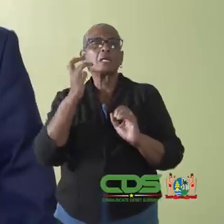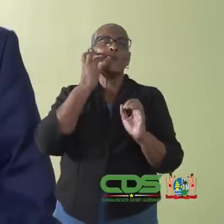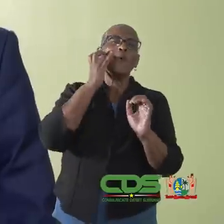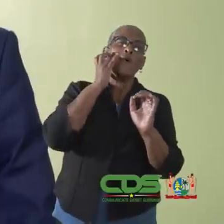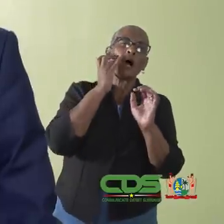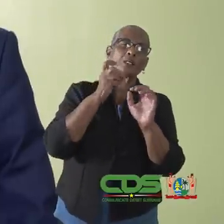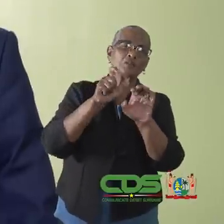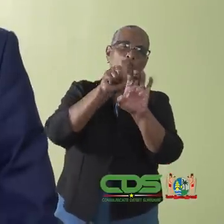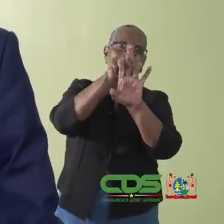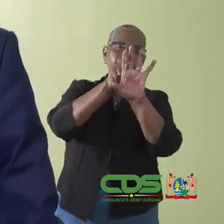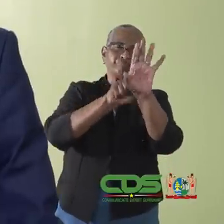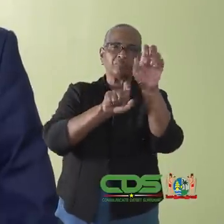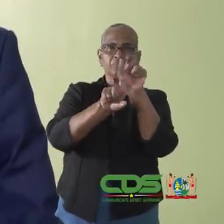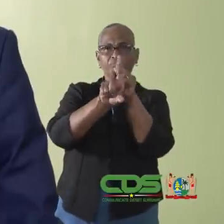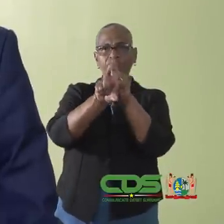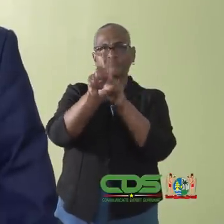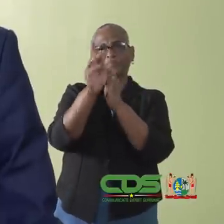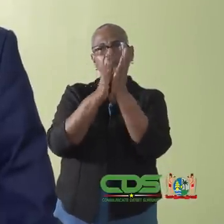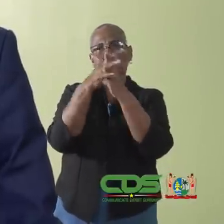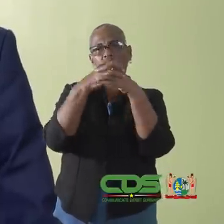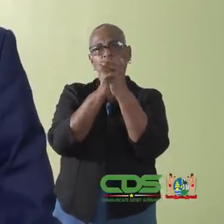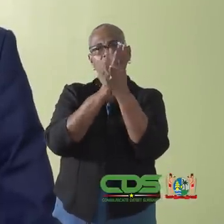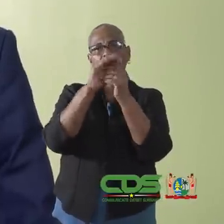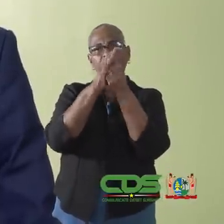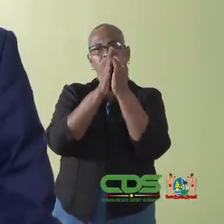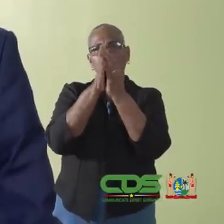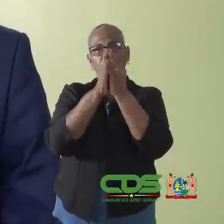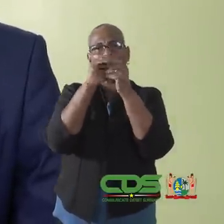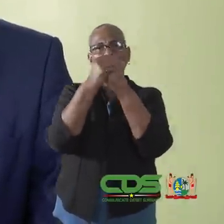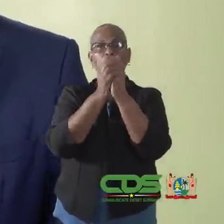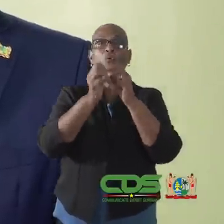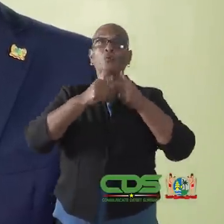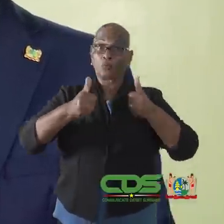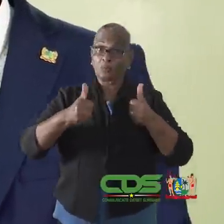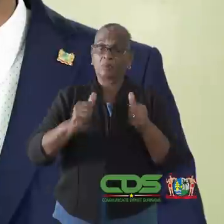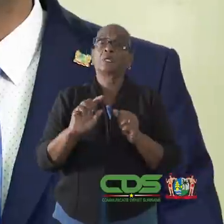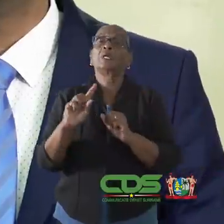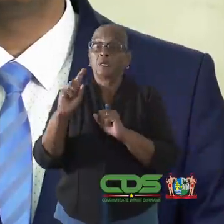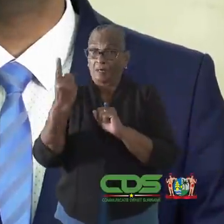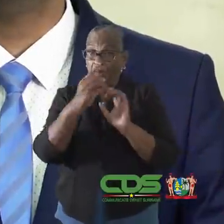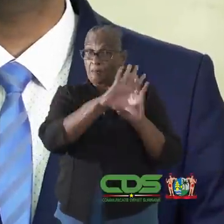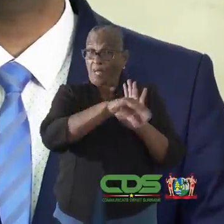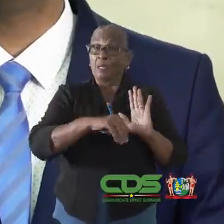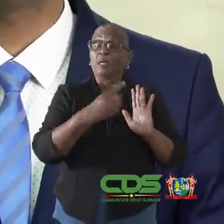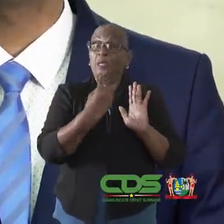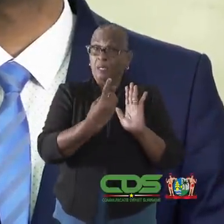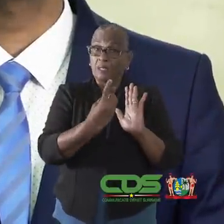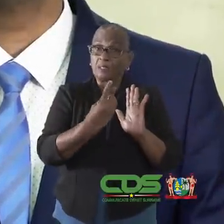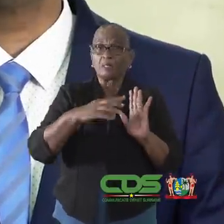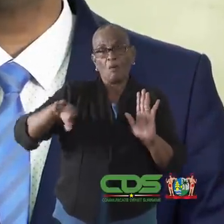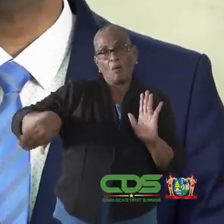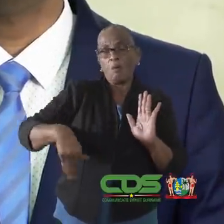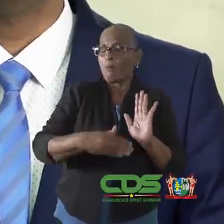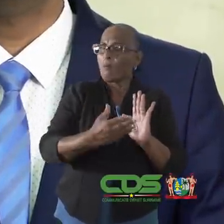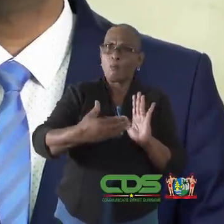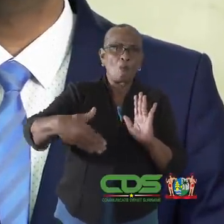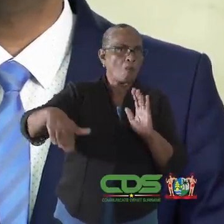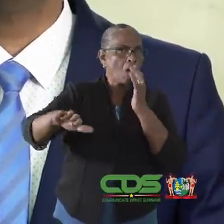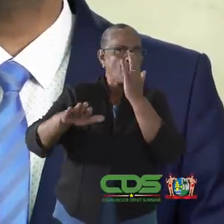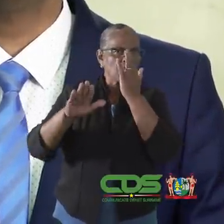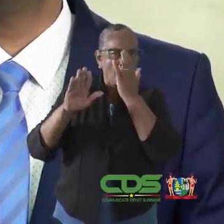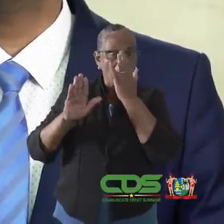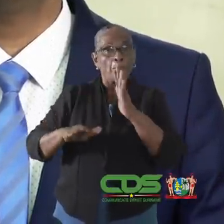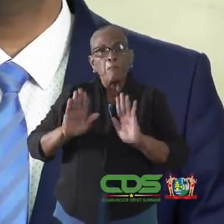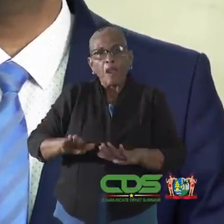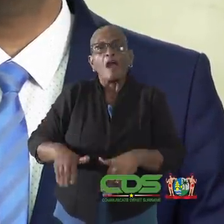handen met zeep en water of gebruik een hand sanitizer. Maatregel 1. Het